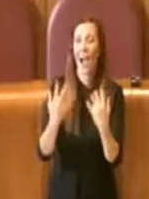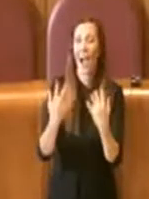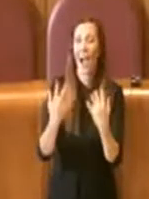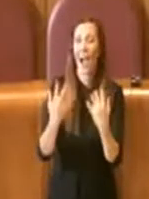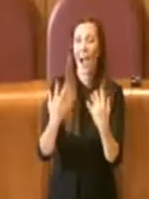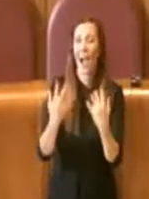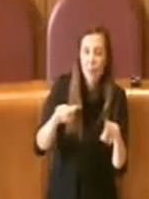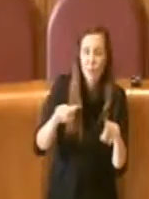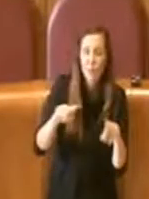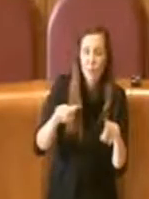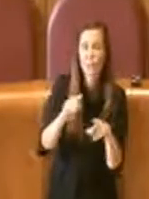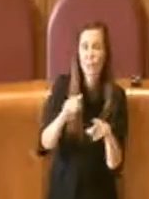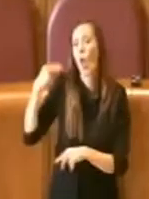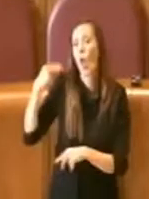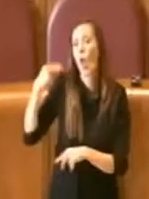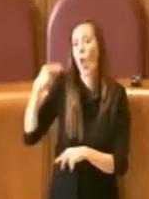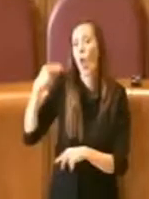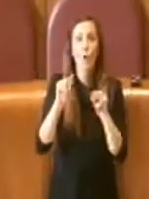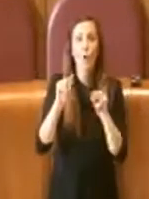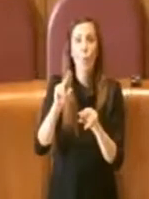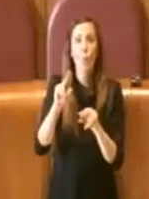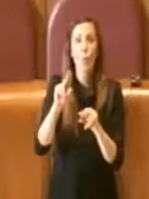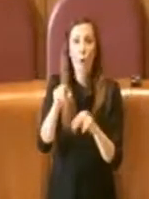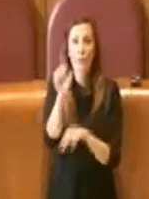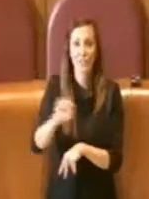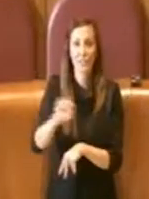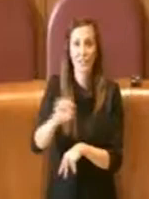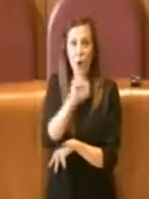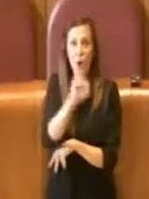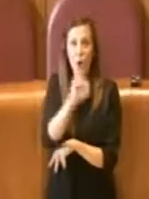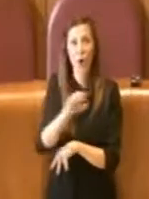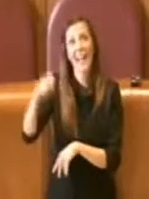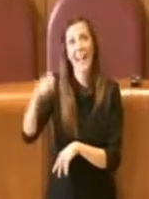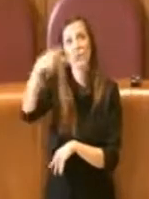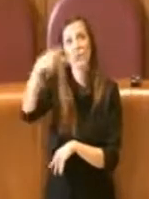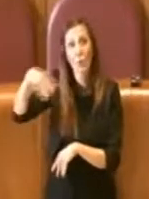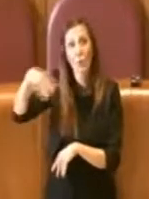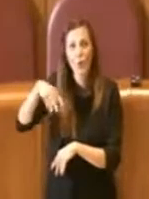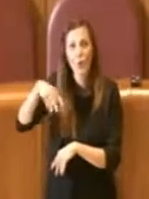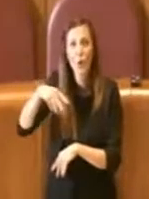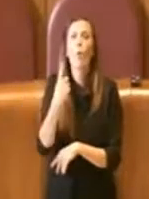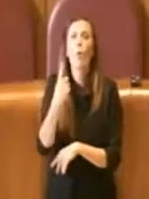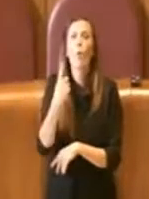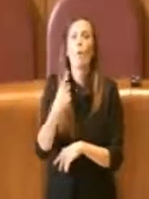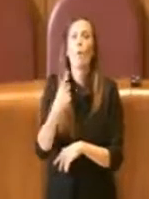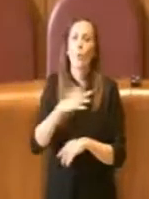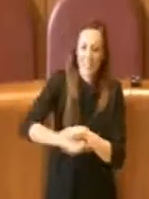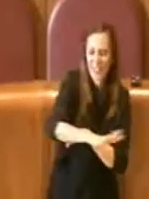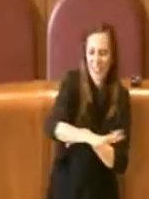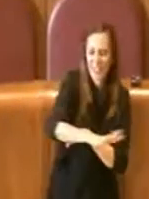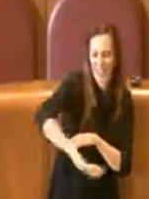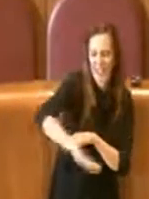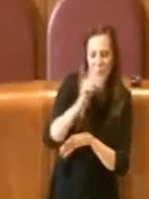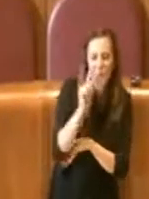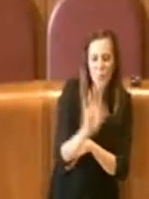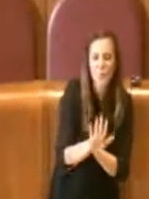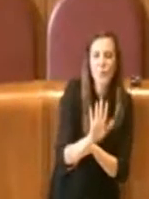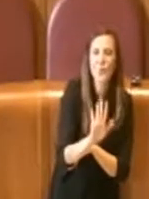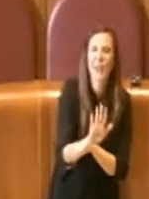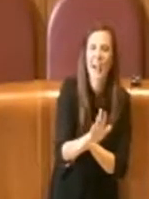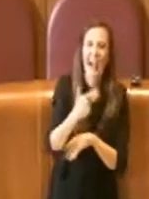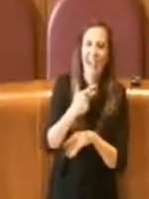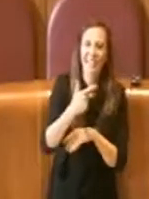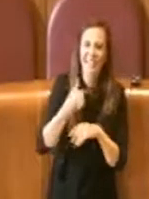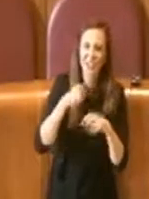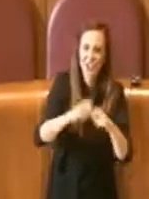auditorium Enio Morricone, dedicheremo ovviamente una città a uno spazio culturale cittadino per la sua vita, insomma, a